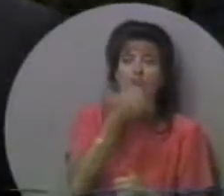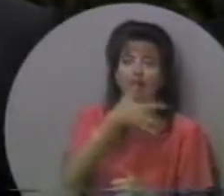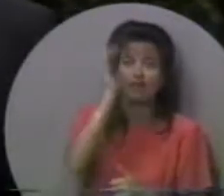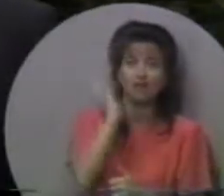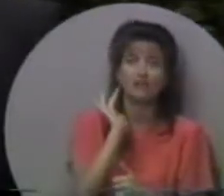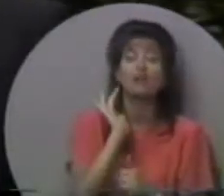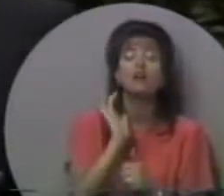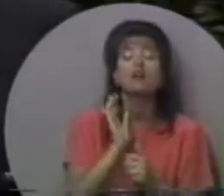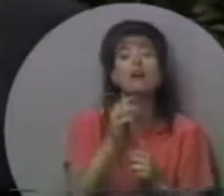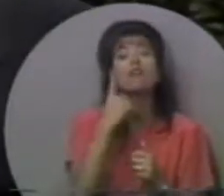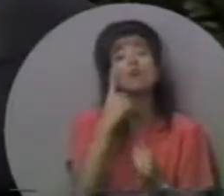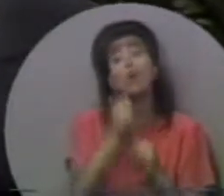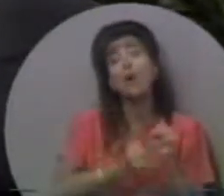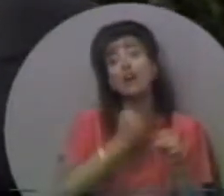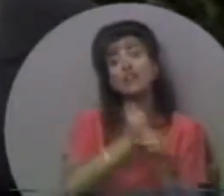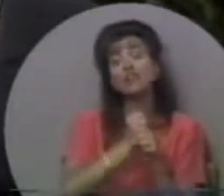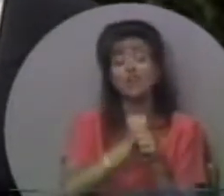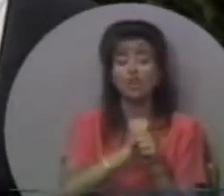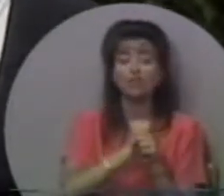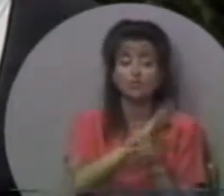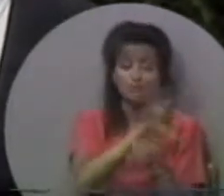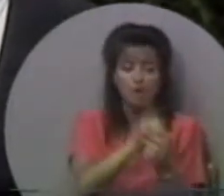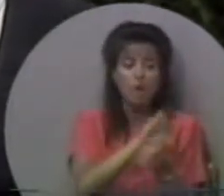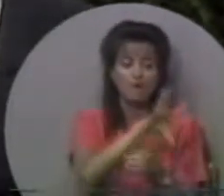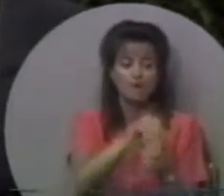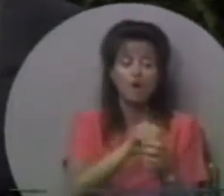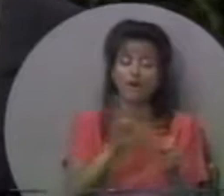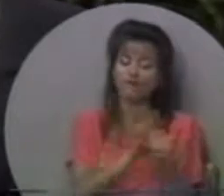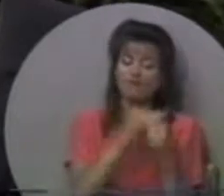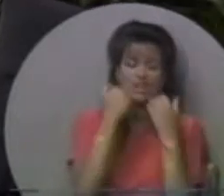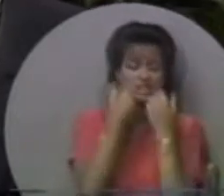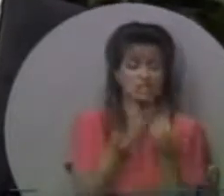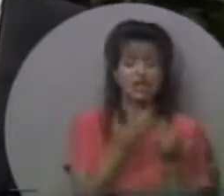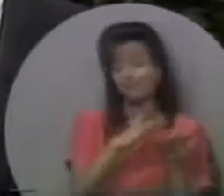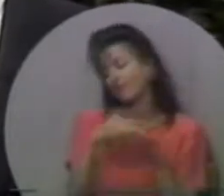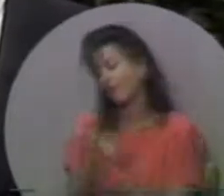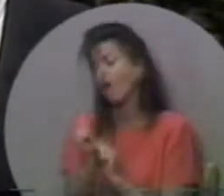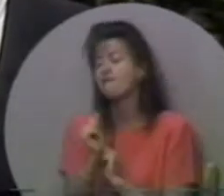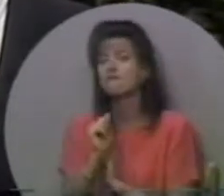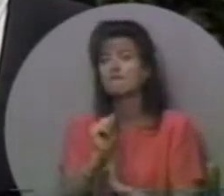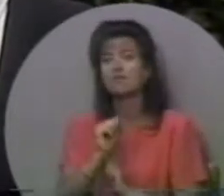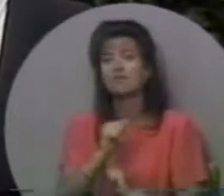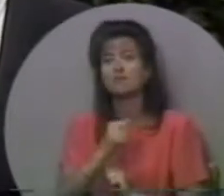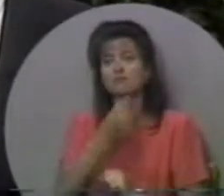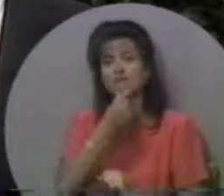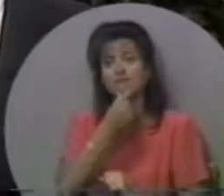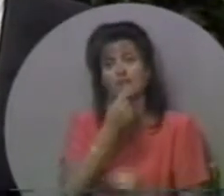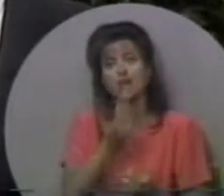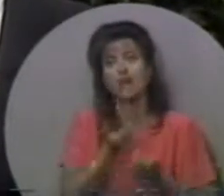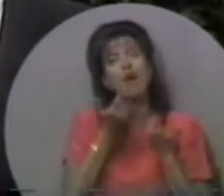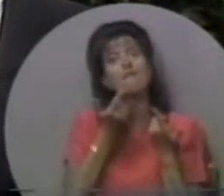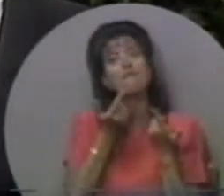І він цим займався грією, і після того він був наповнений соромом і поїхав геть сором із вітом.